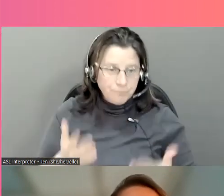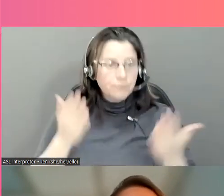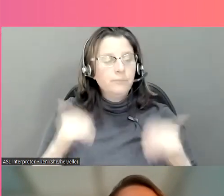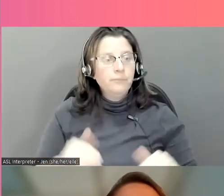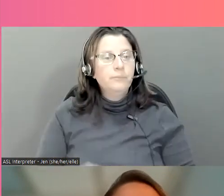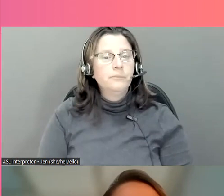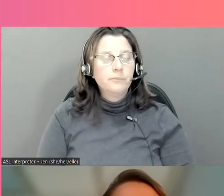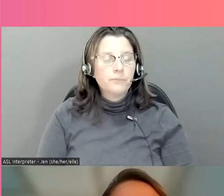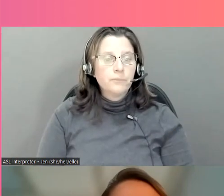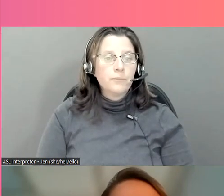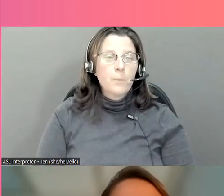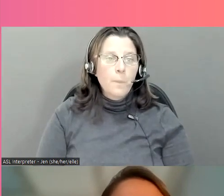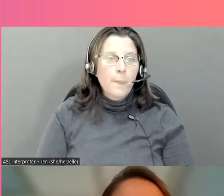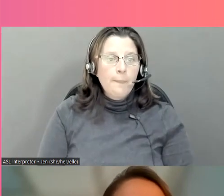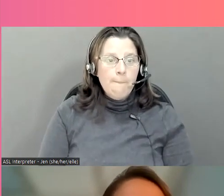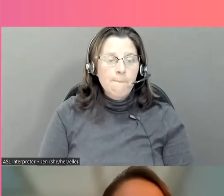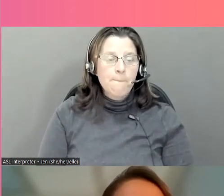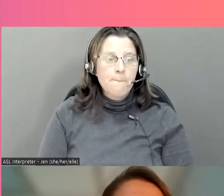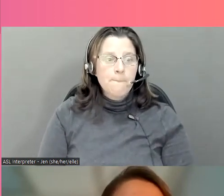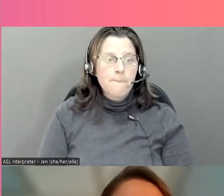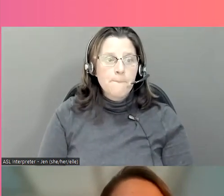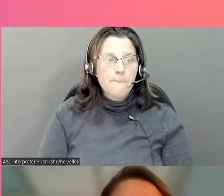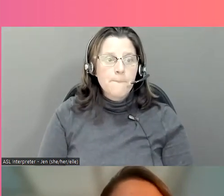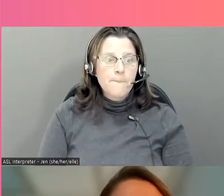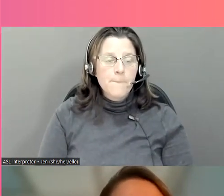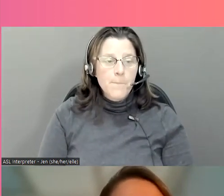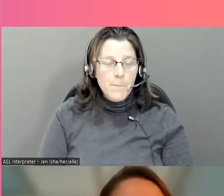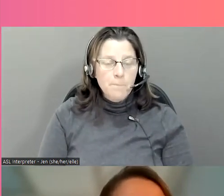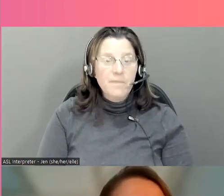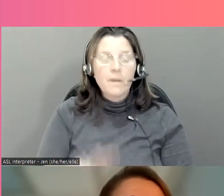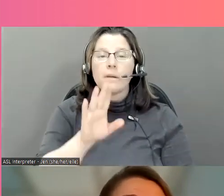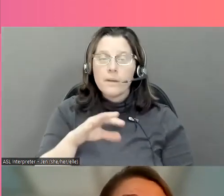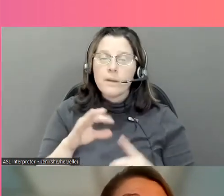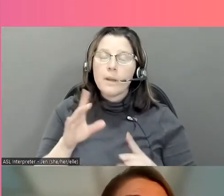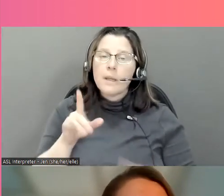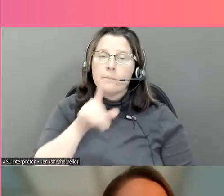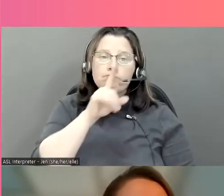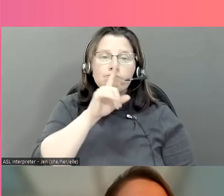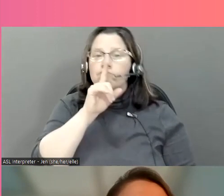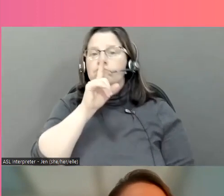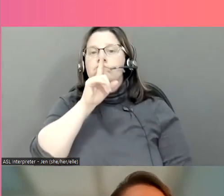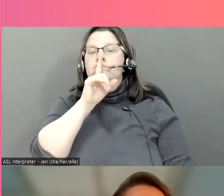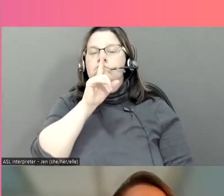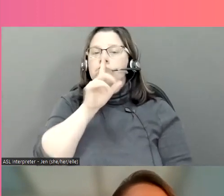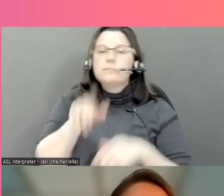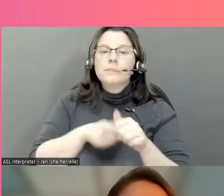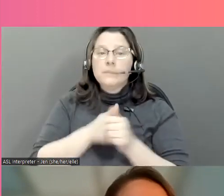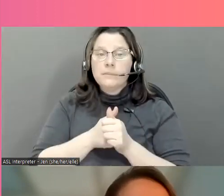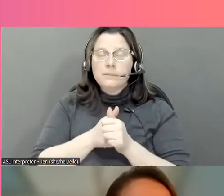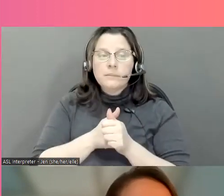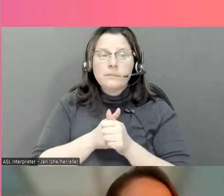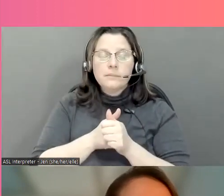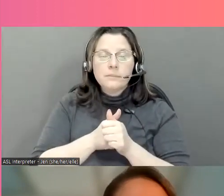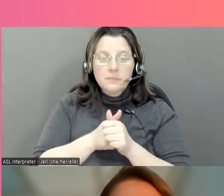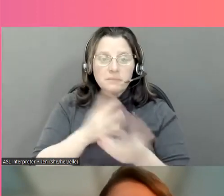Prochaine diapo. Alors, je vais aussi parler de la façon dont la capacité de suggestion et l'anonymat, surtout sur une